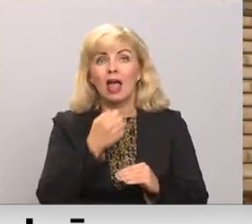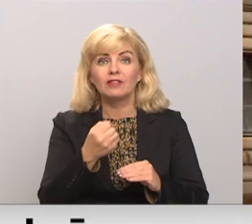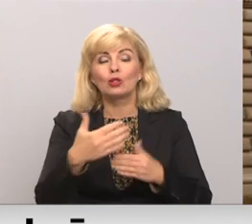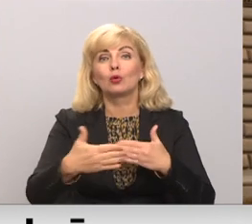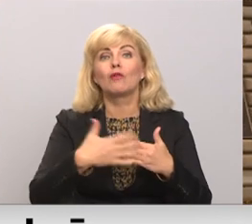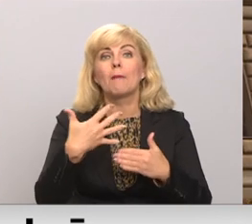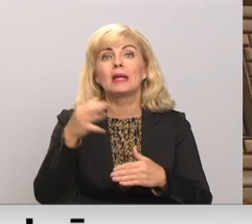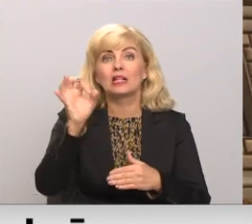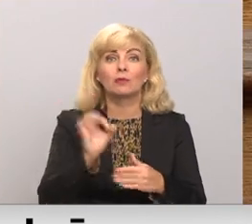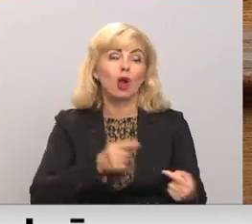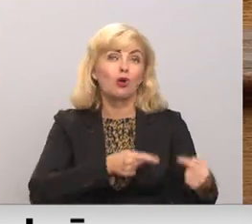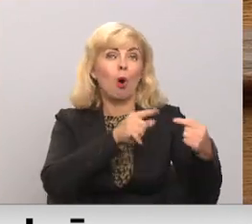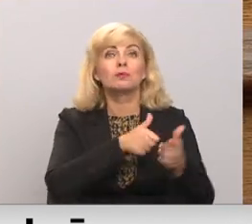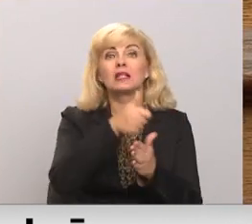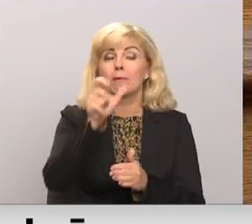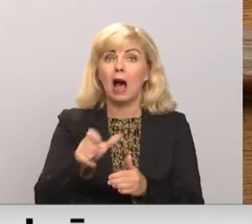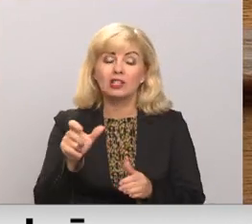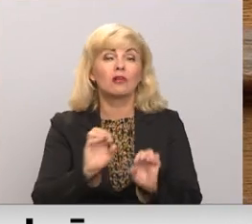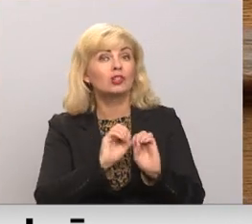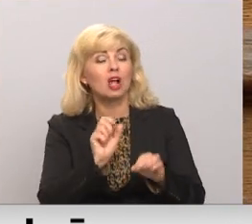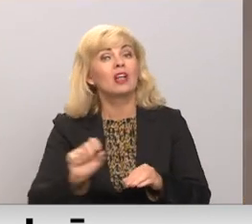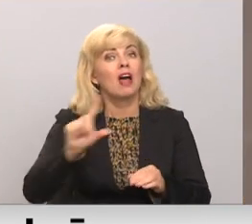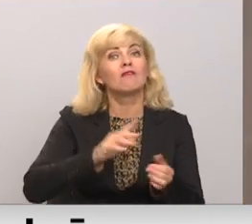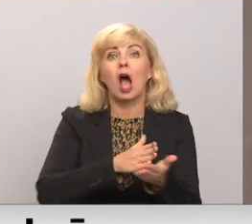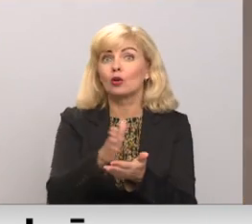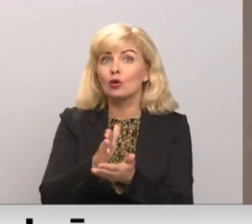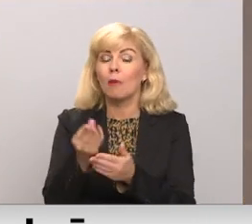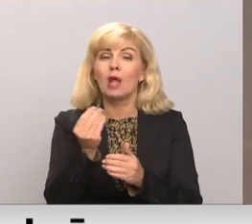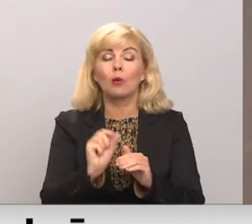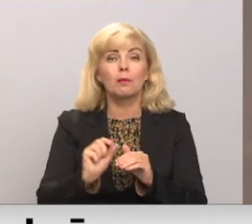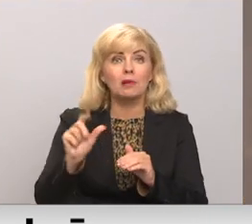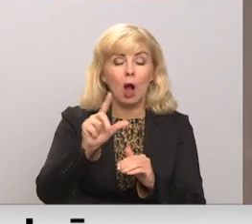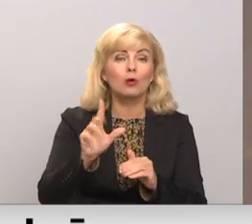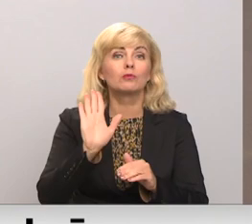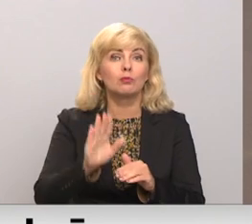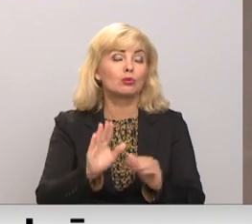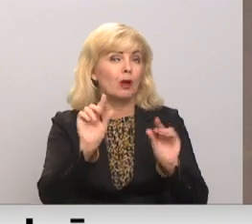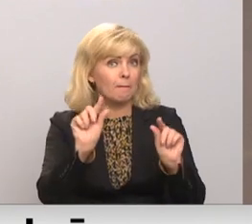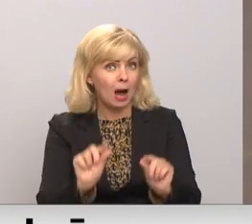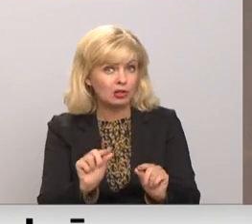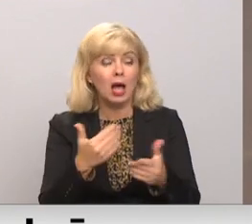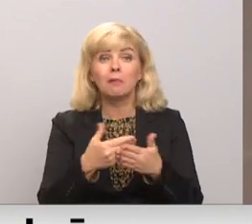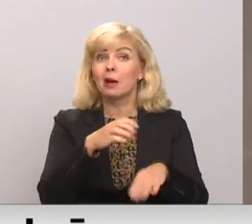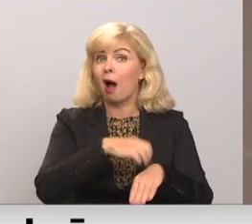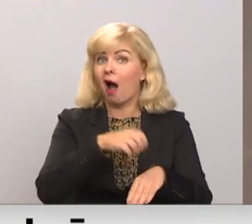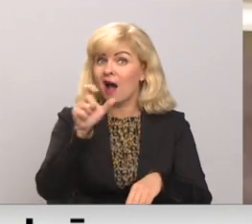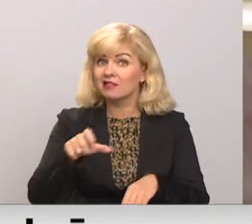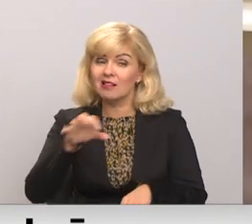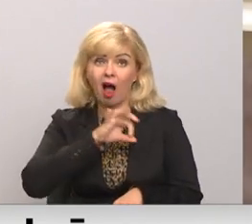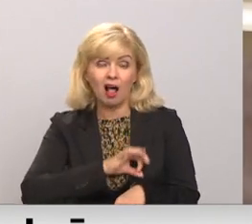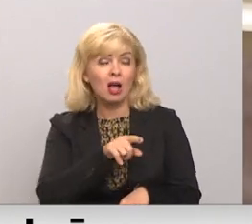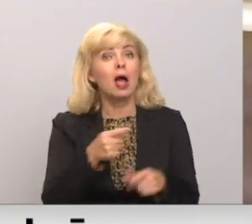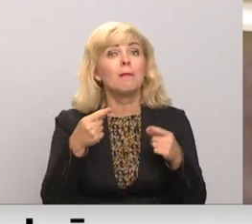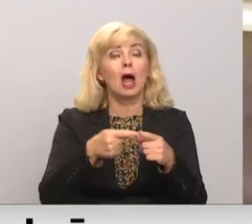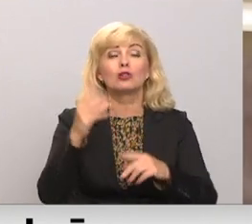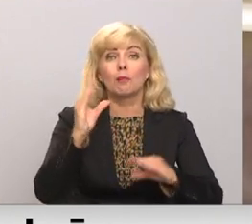Tāpat opozīcijas pārstāvi norādīja, ka vairākās jomās naudas pieaugums, tik un tā būs pārāk mazs, piemēram, mediķu algām. Šīm mērķim